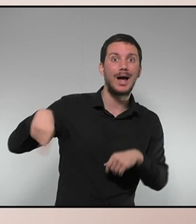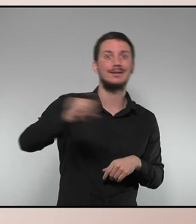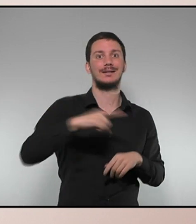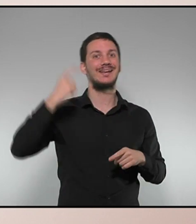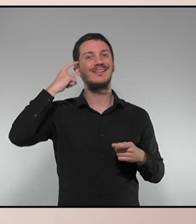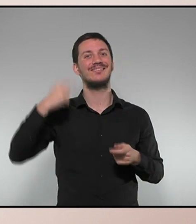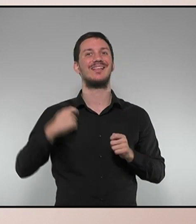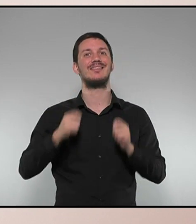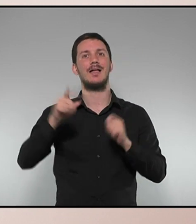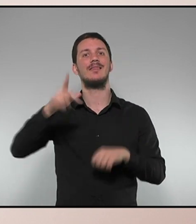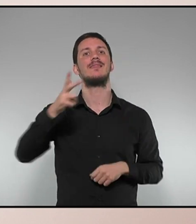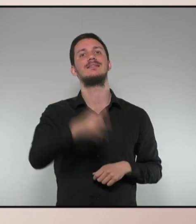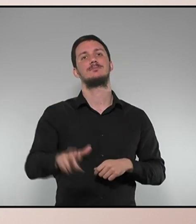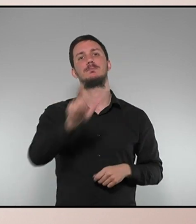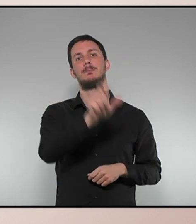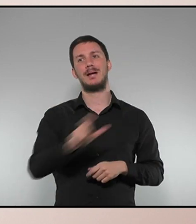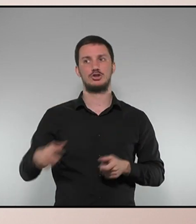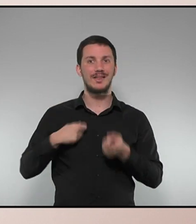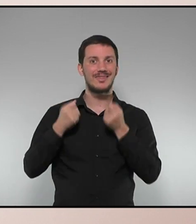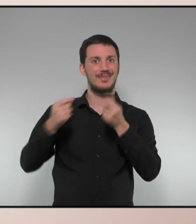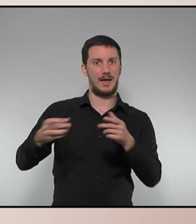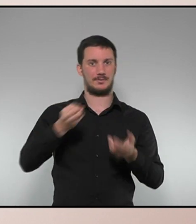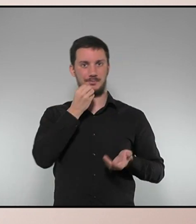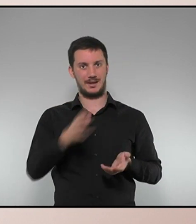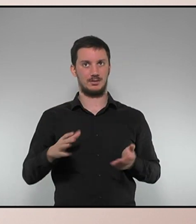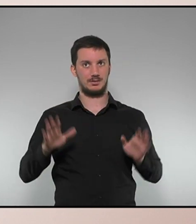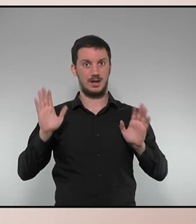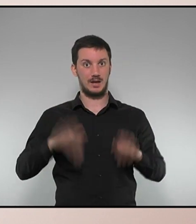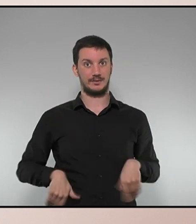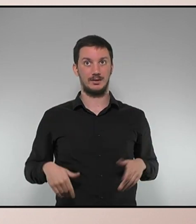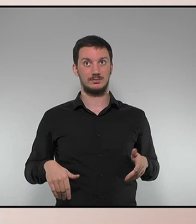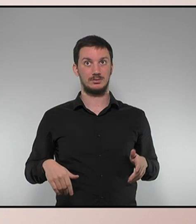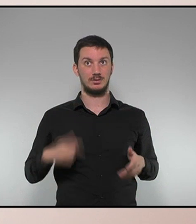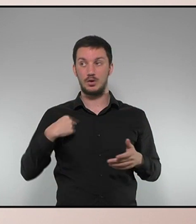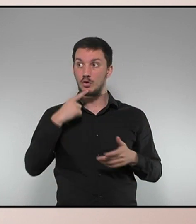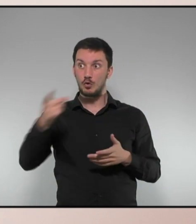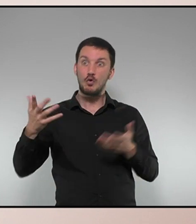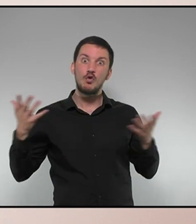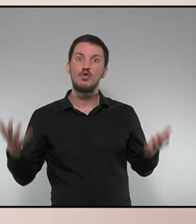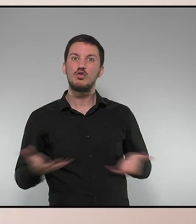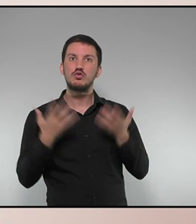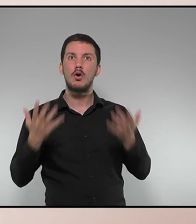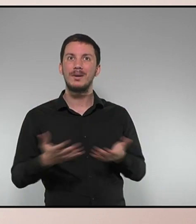regularitzar els drets de les persones. I, per tant, això és tot el contrari de fomentar les situacions d